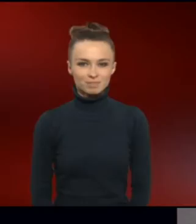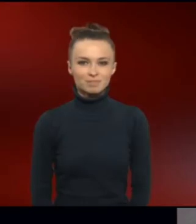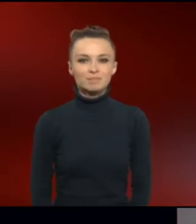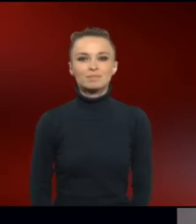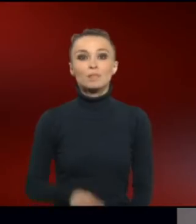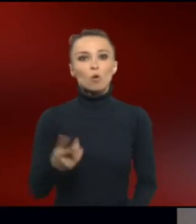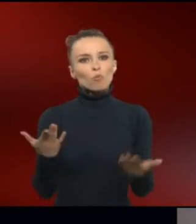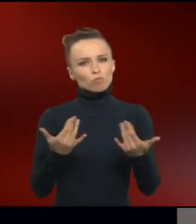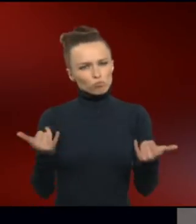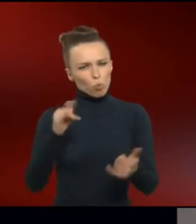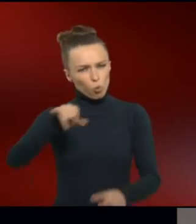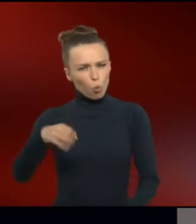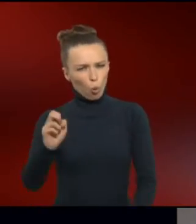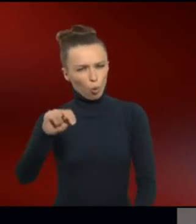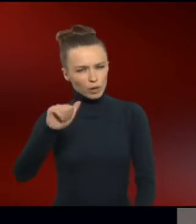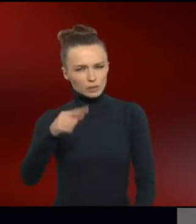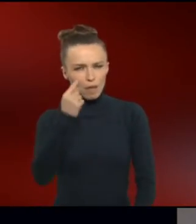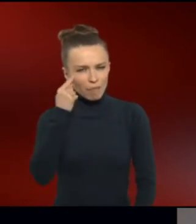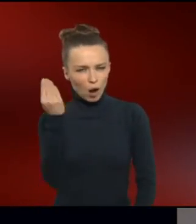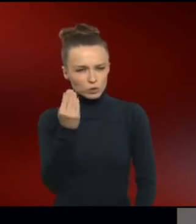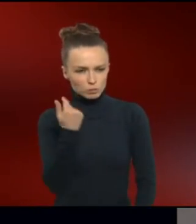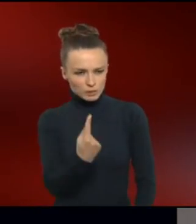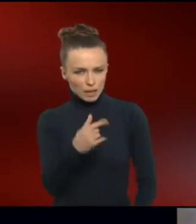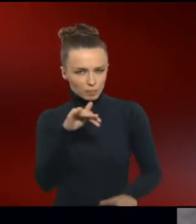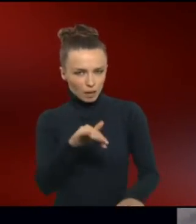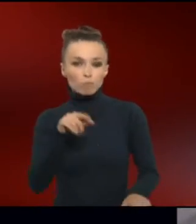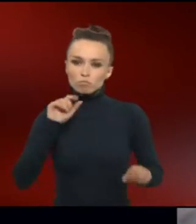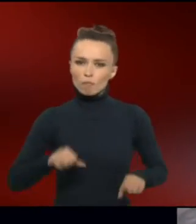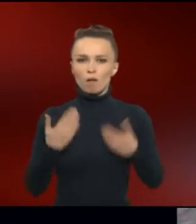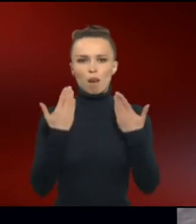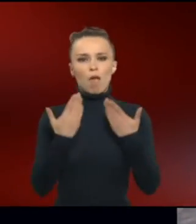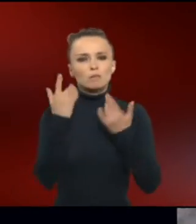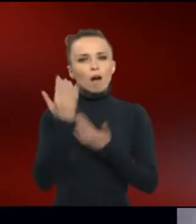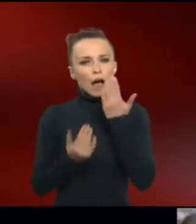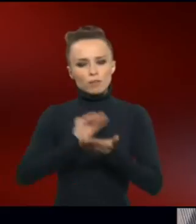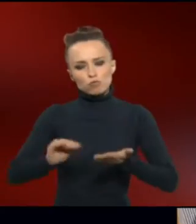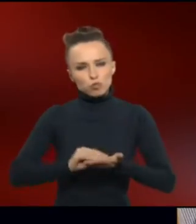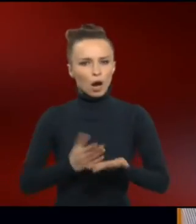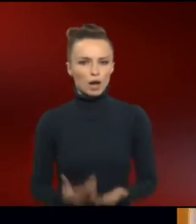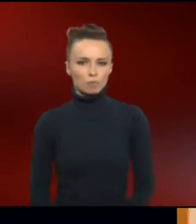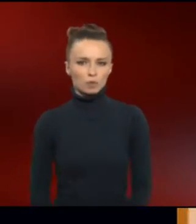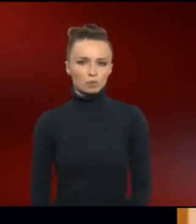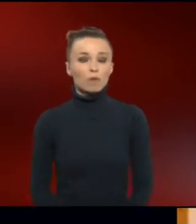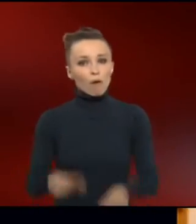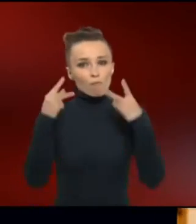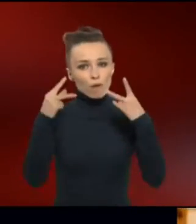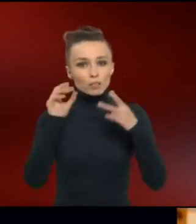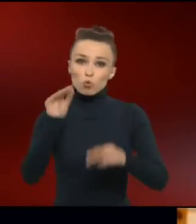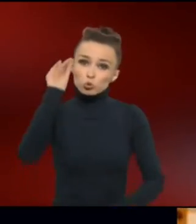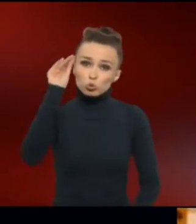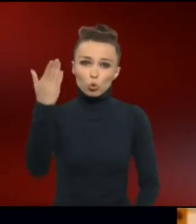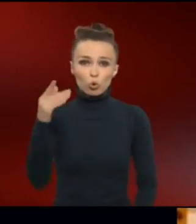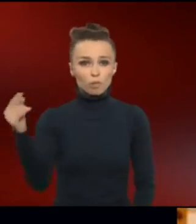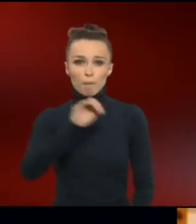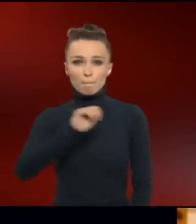So wie Jonas sollte jedes Kind mit Down-Syndrom lesen lernen, dazu rechnen und schreiben. Das sei wichtig für seine Zukunft,